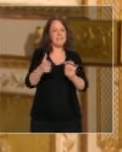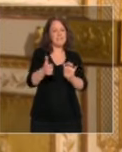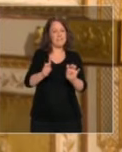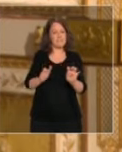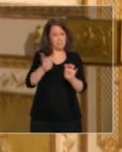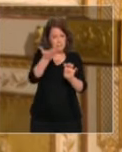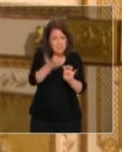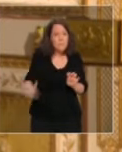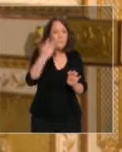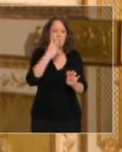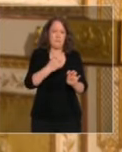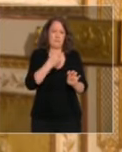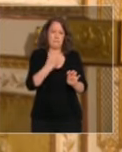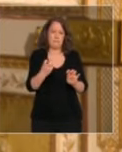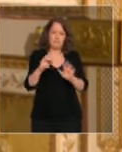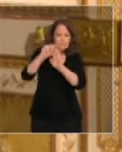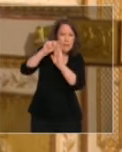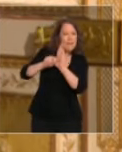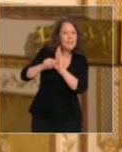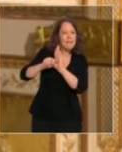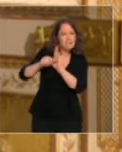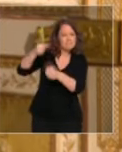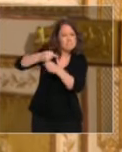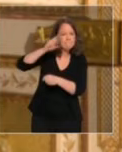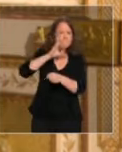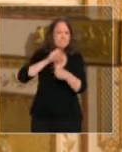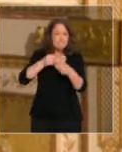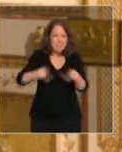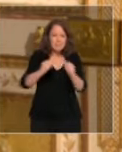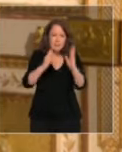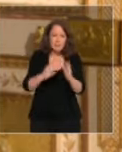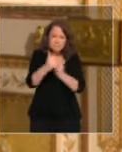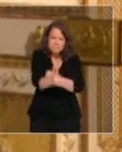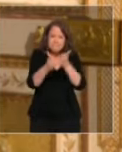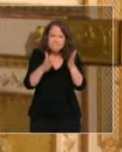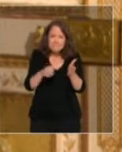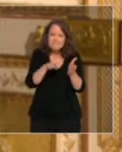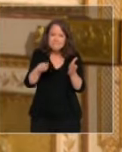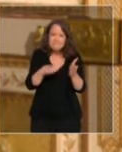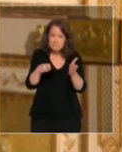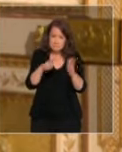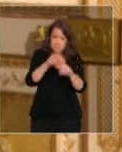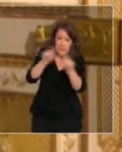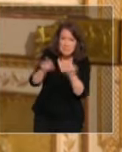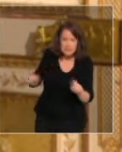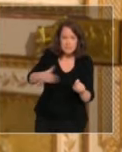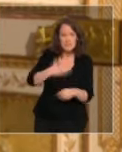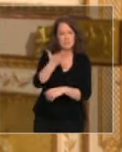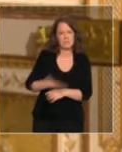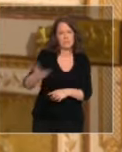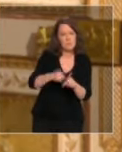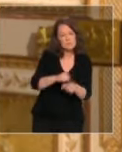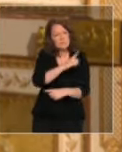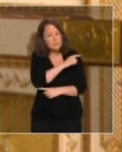civisme, en respectant les règles de confinement, grâce aussi à la vigilance de nos policiers et de nos gendarmes,